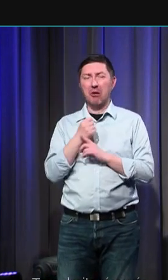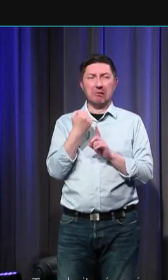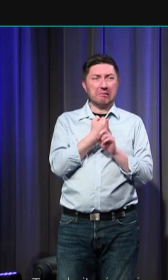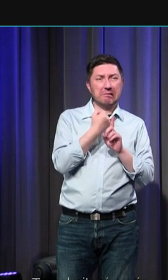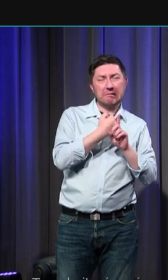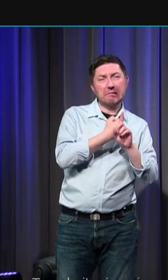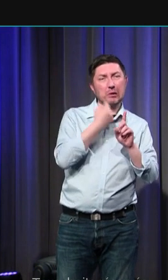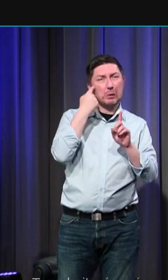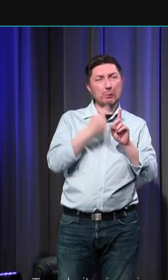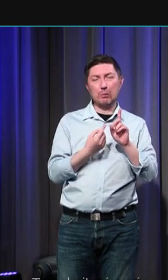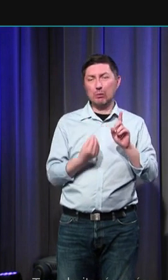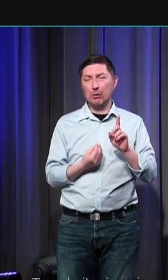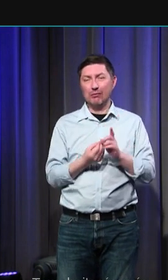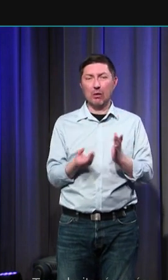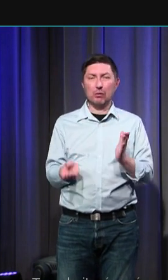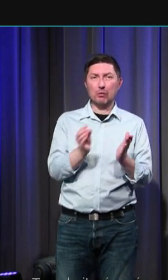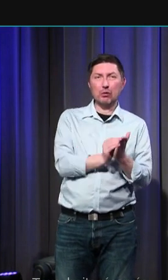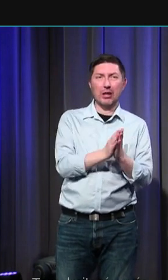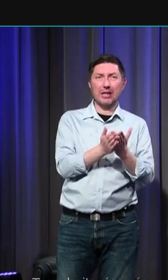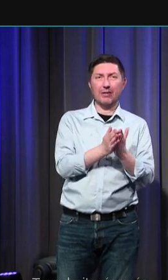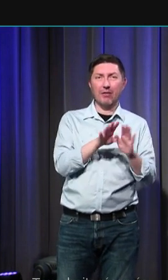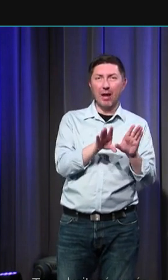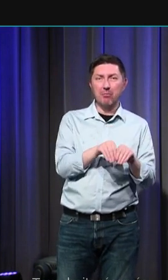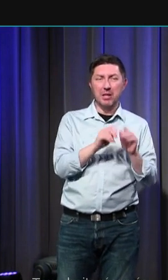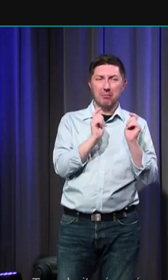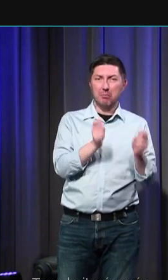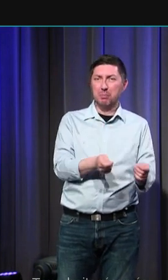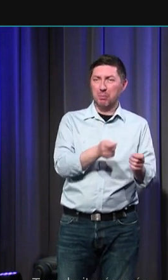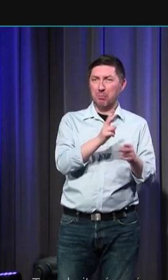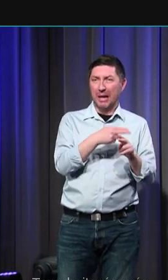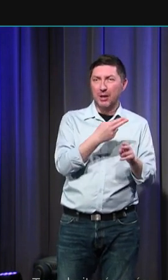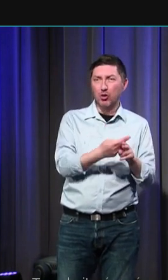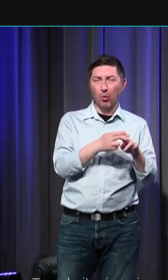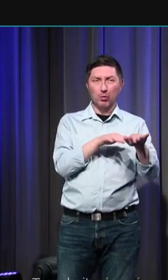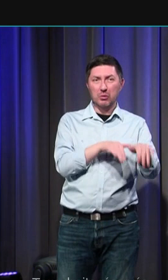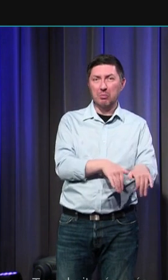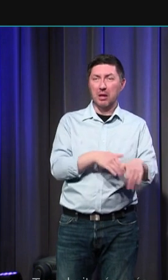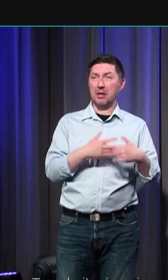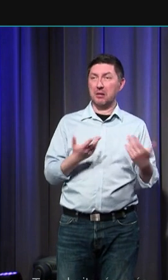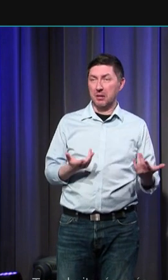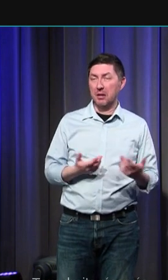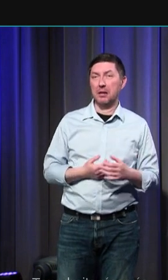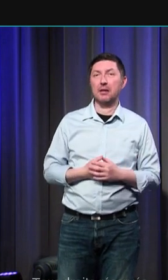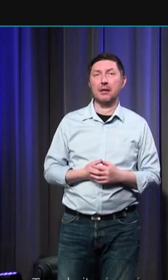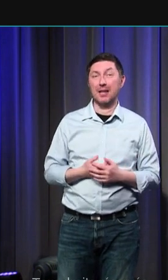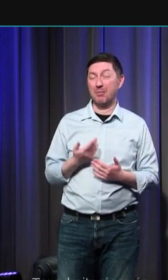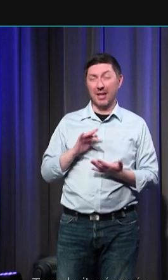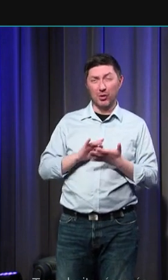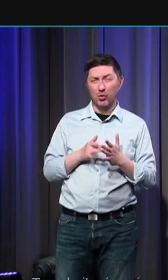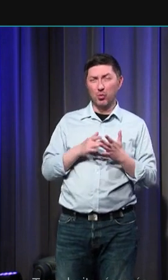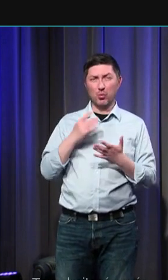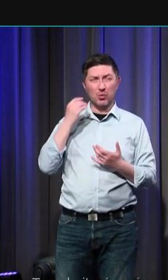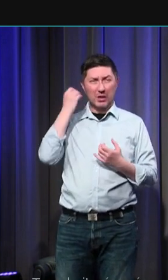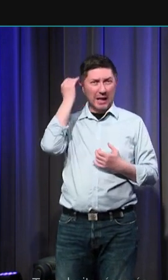puisse avoir accès au livret de famille qu'on puisse lui donner un nom une sépulture et bien toutes ces préoccupations très